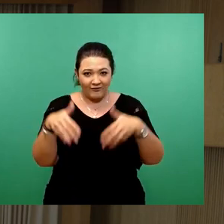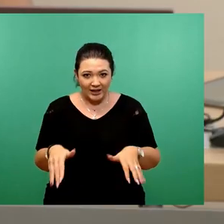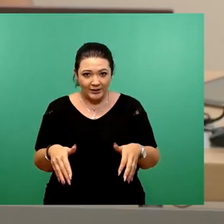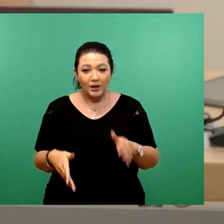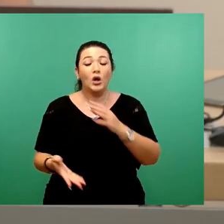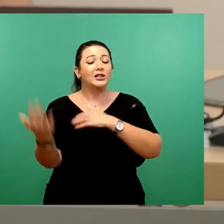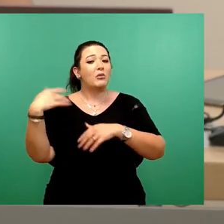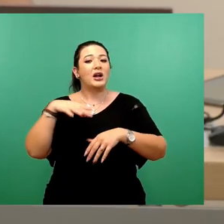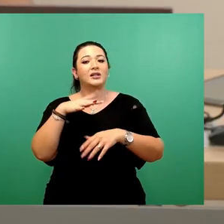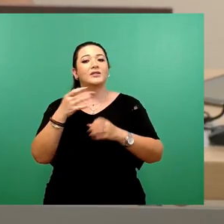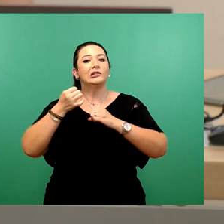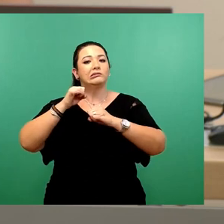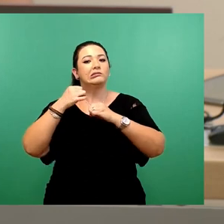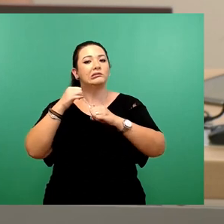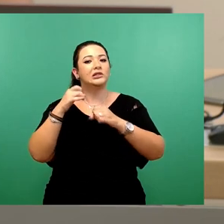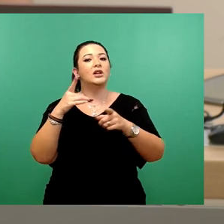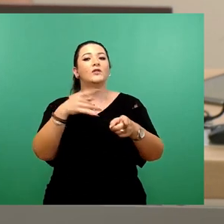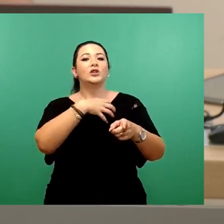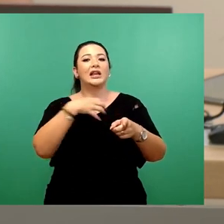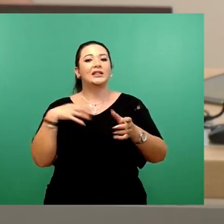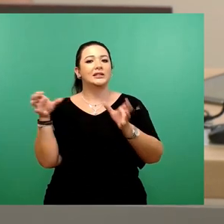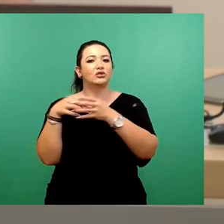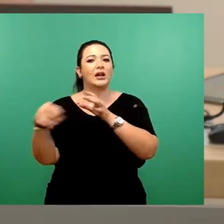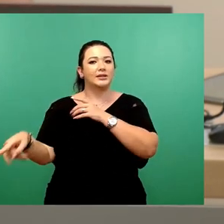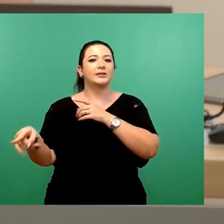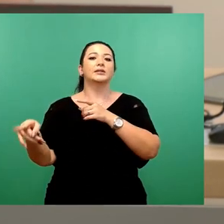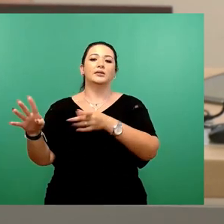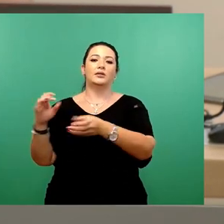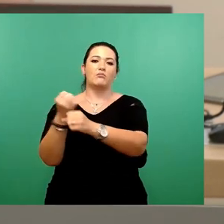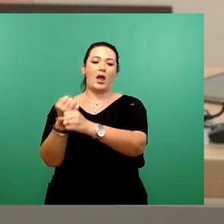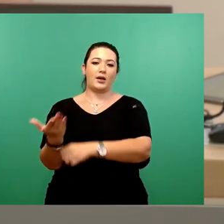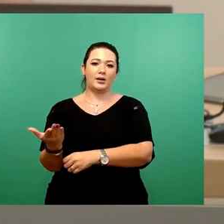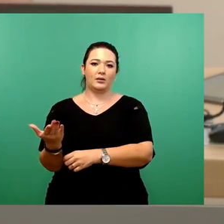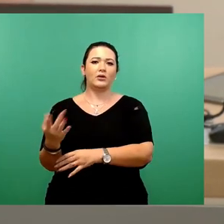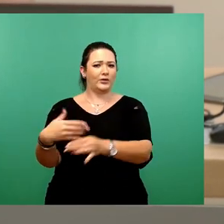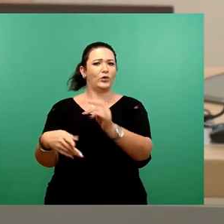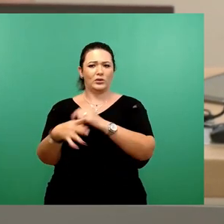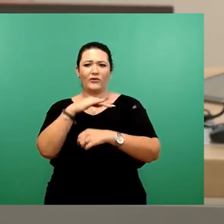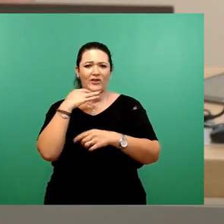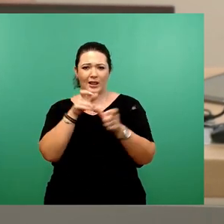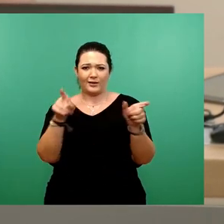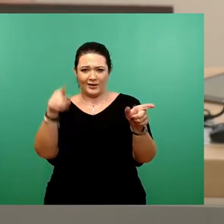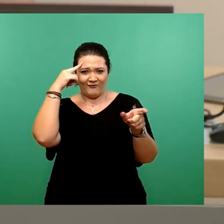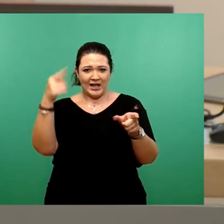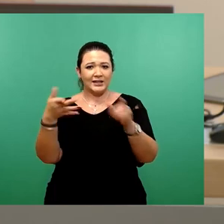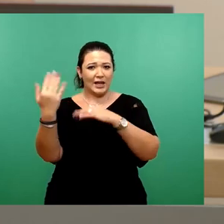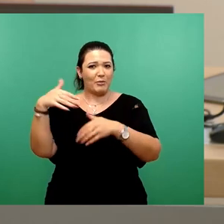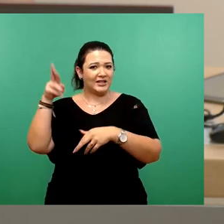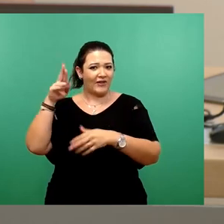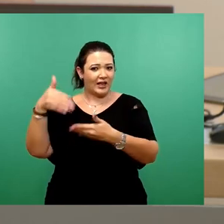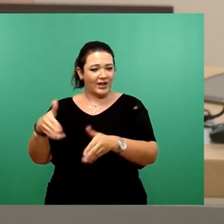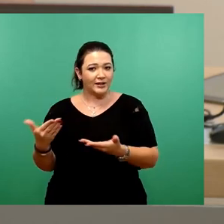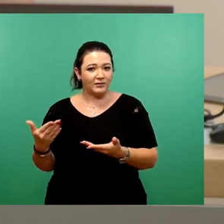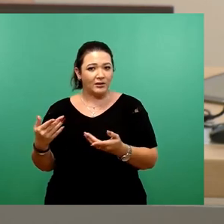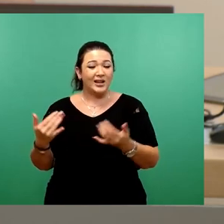Vorstandsvorsitzenden des Dresdentrasts, Alan Rassel, an den sich ja viele noch erinnern werden. Der wirklich beklagenswerte